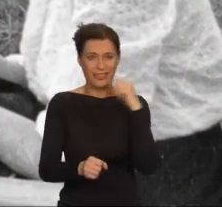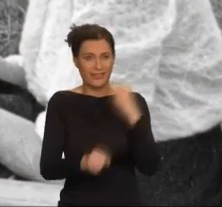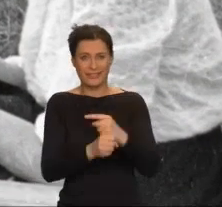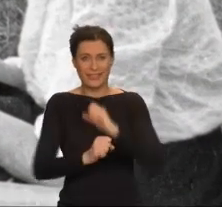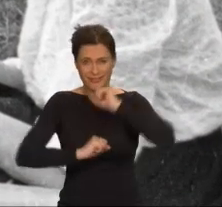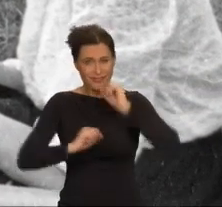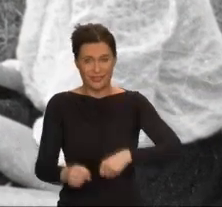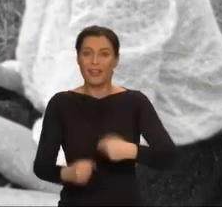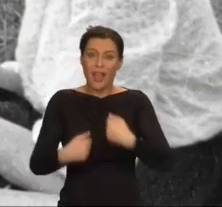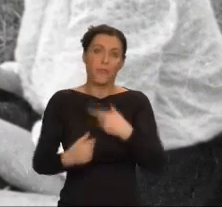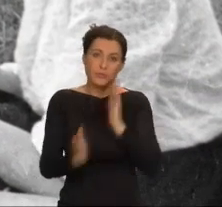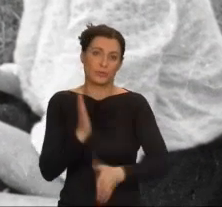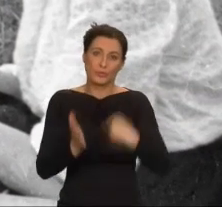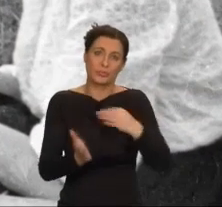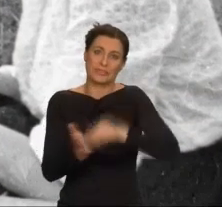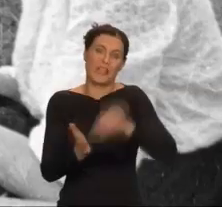Taką miałam naturę.